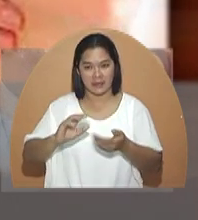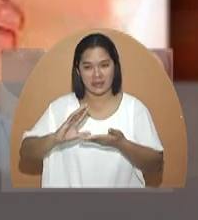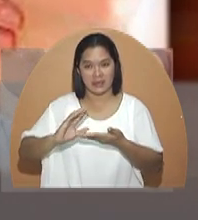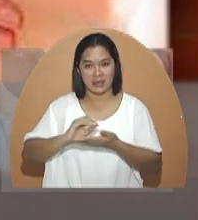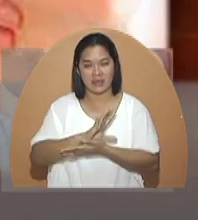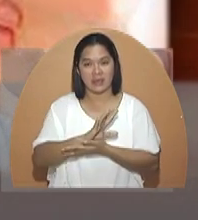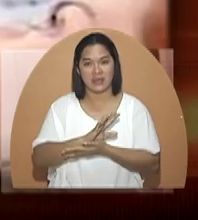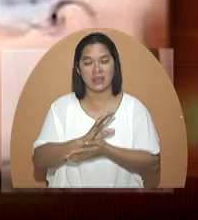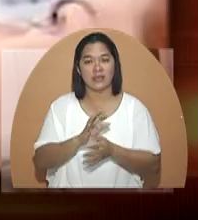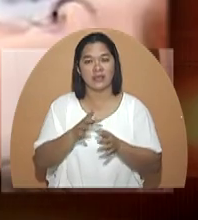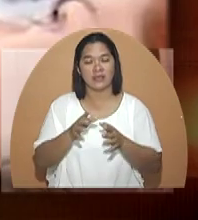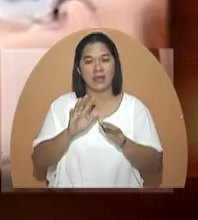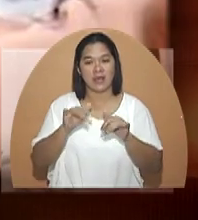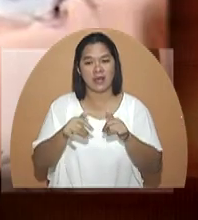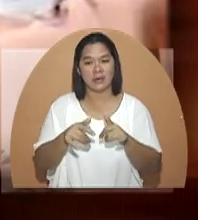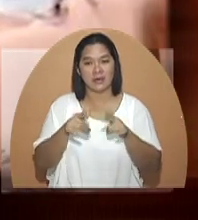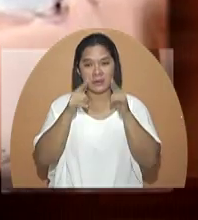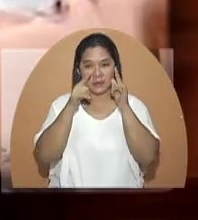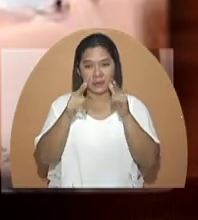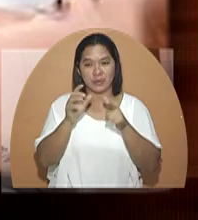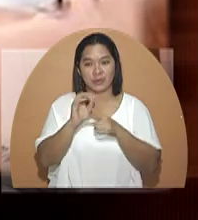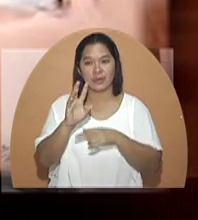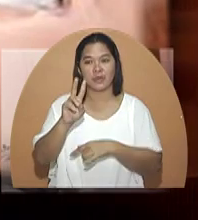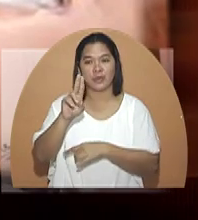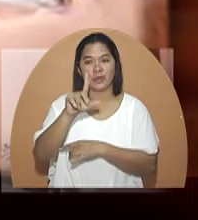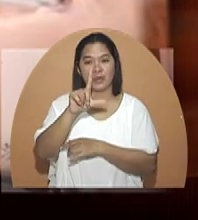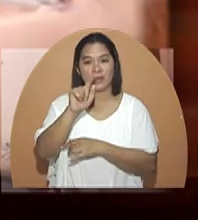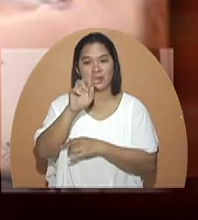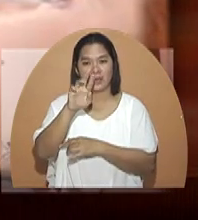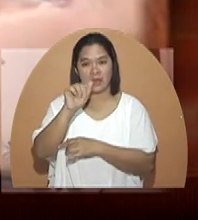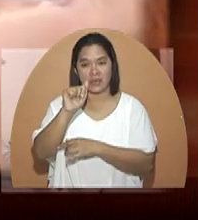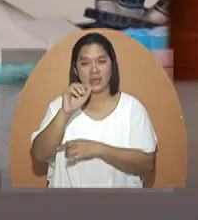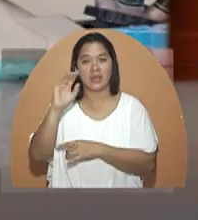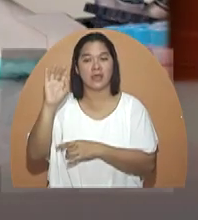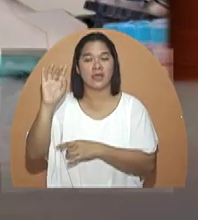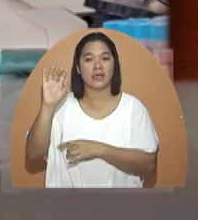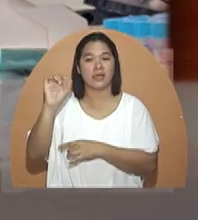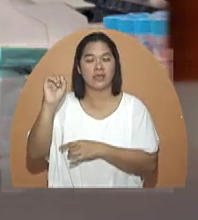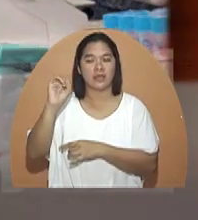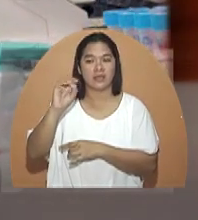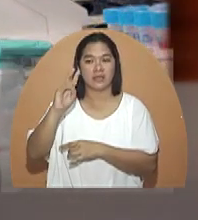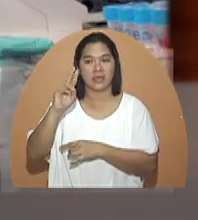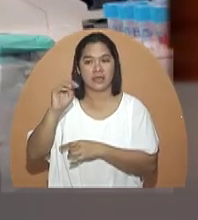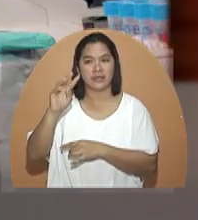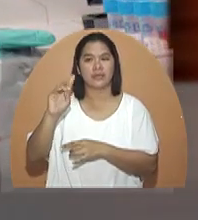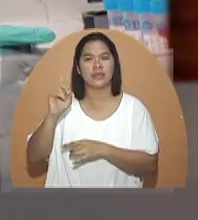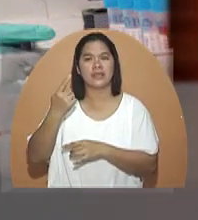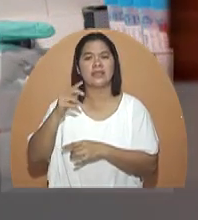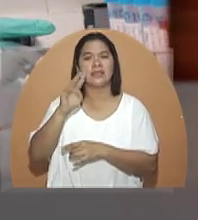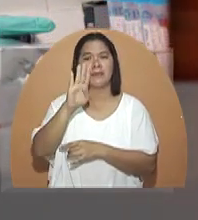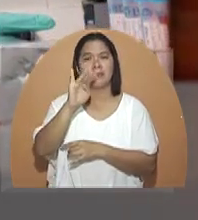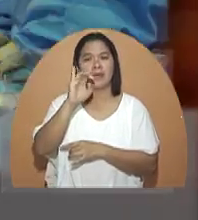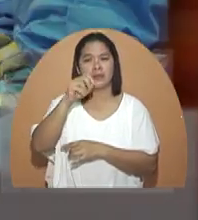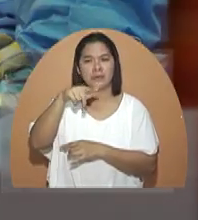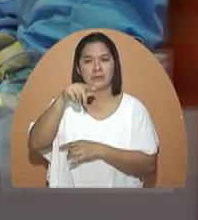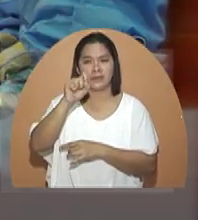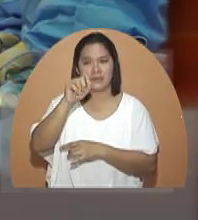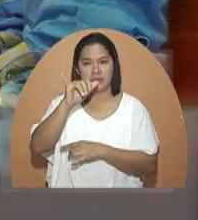bukol sa thyroid sa itsura o sa ultrasound lamang. Kinakailangan dumaan sa biopsy.